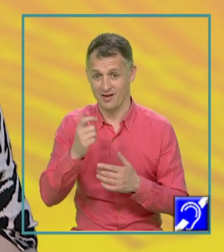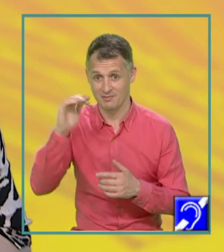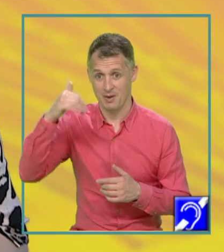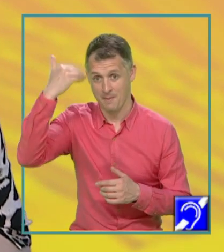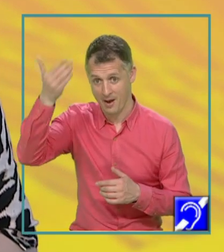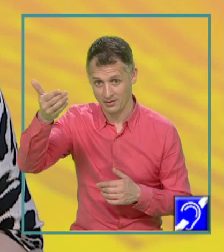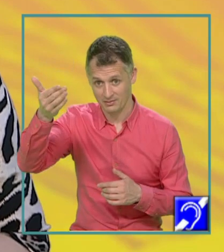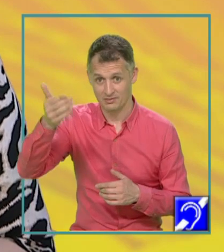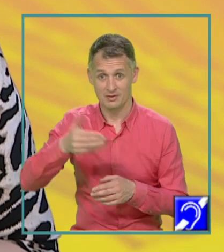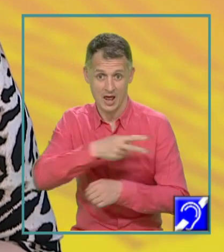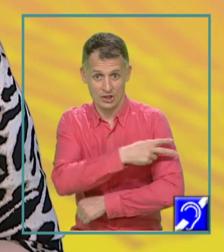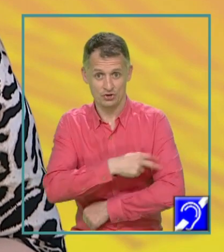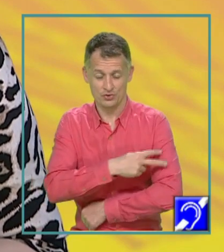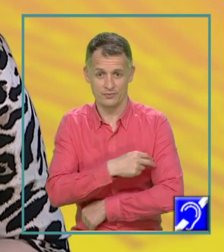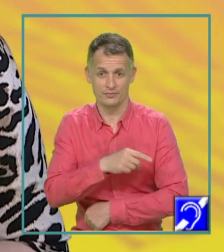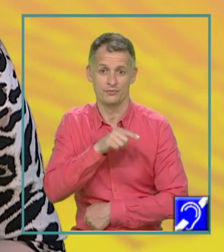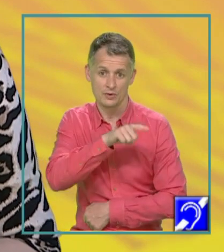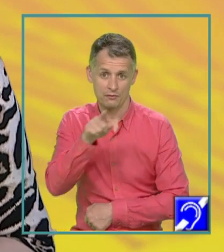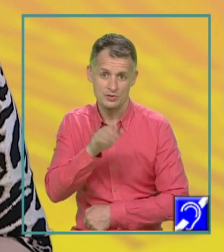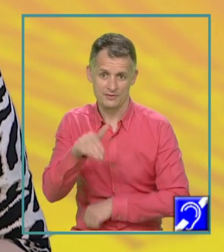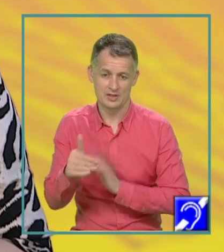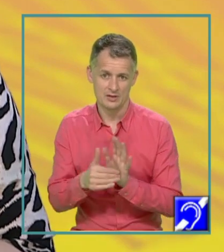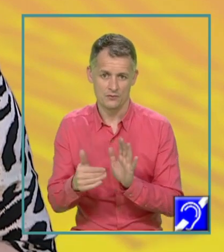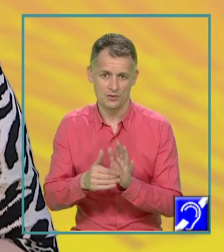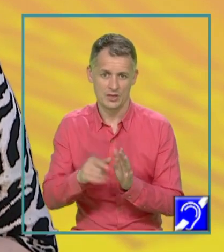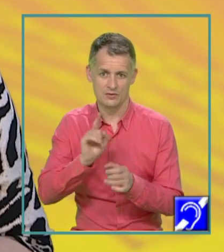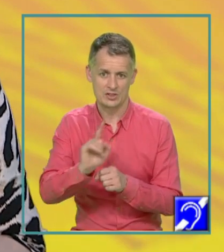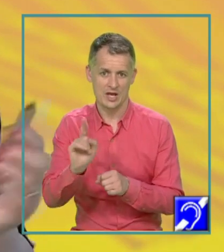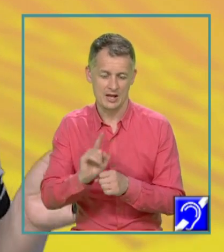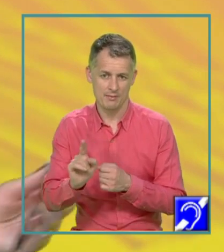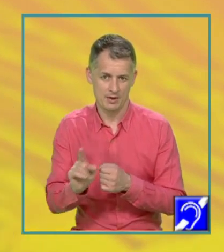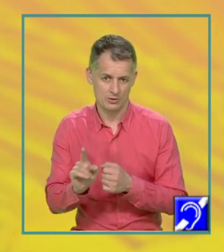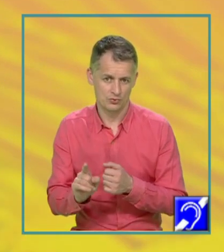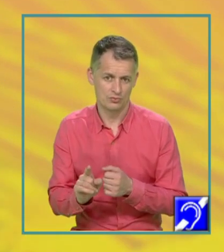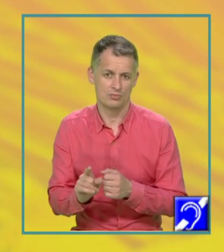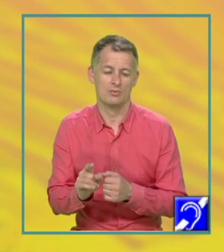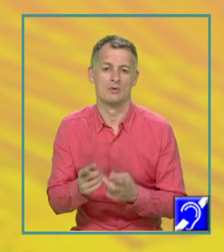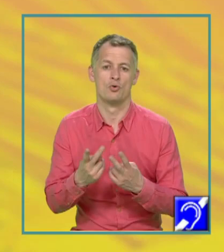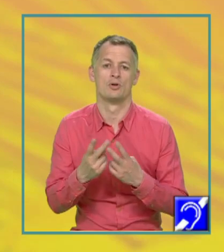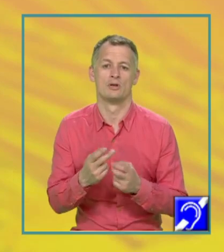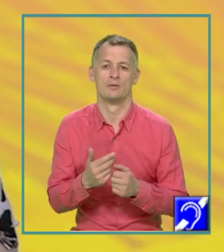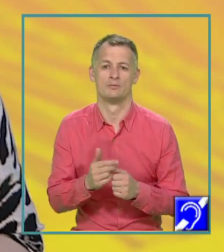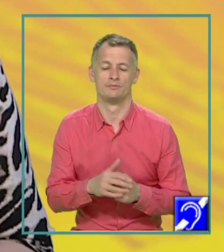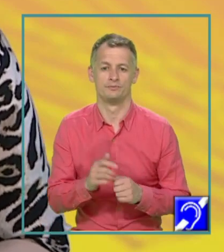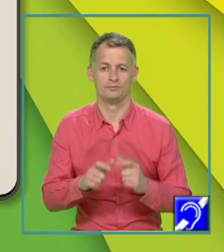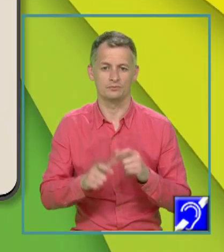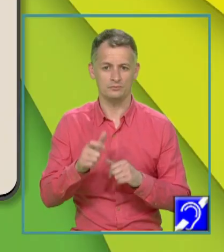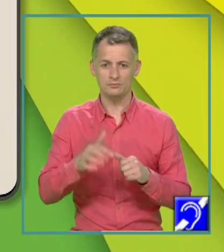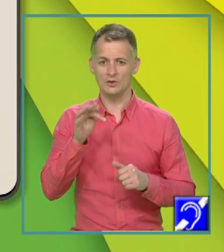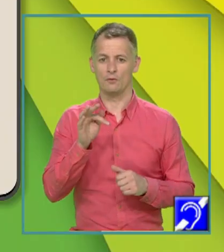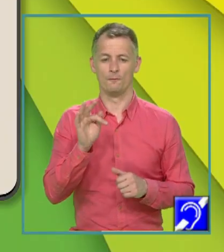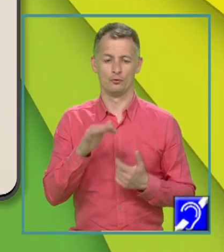liceu veți avea nevoie de aceste noțiuni elementare pe care le faceți referitoare la funcții.